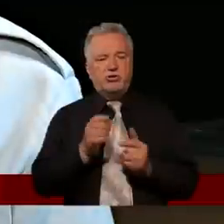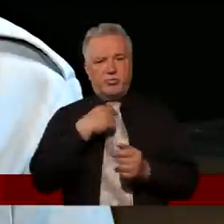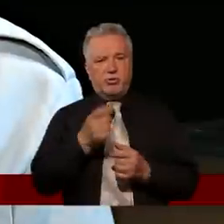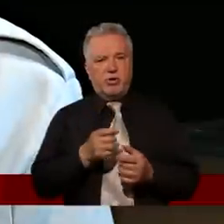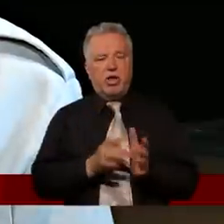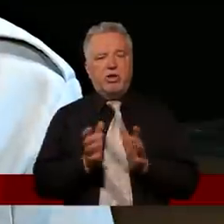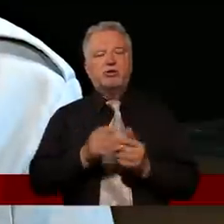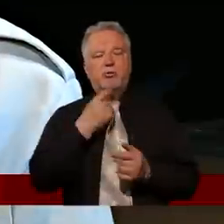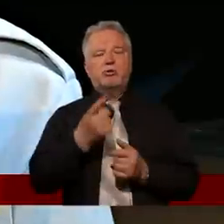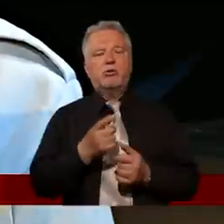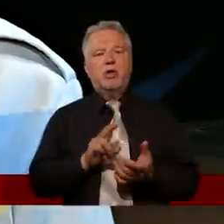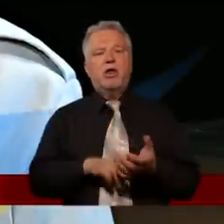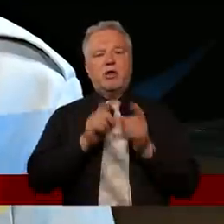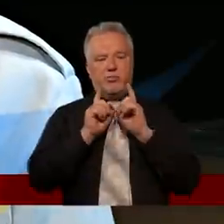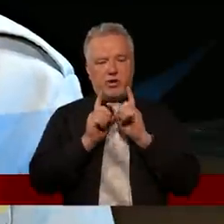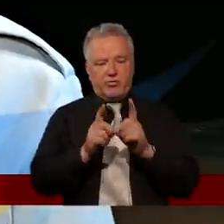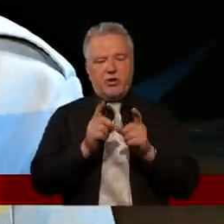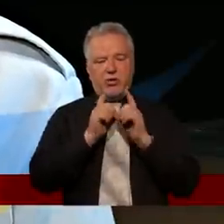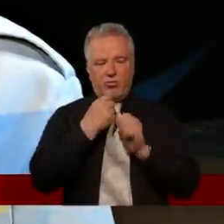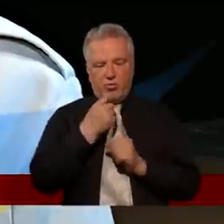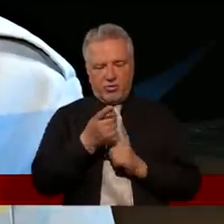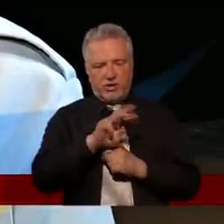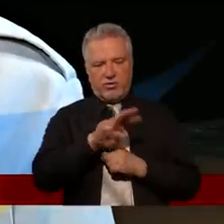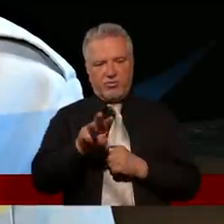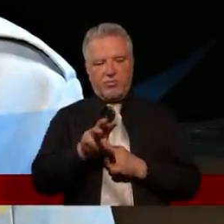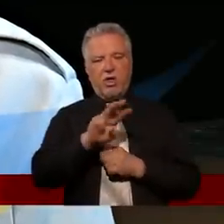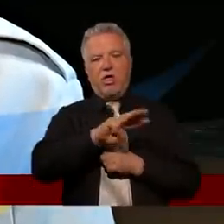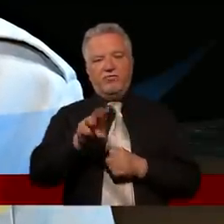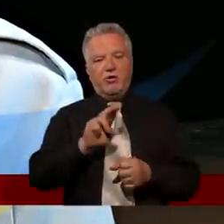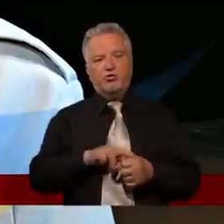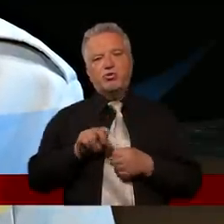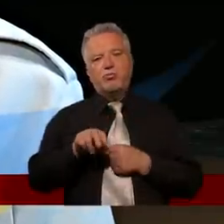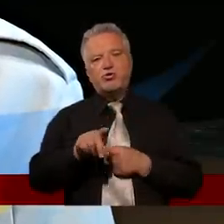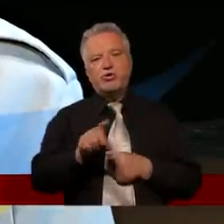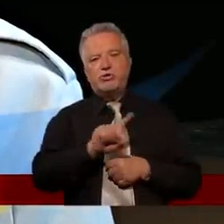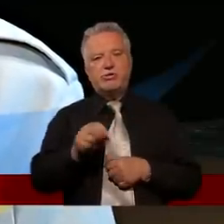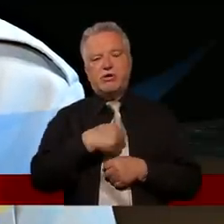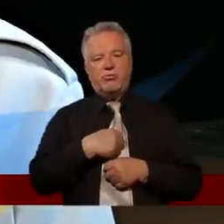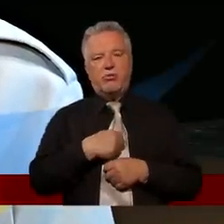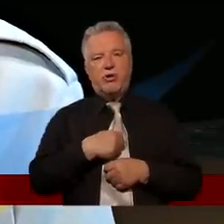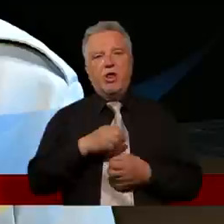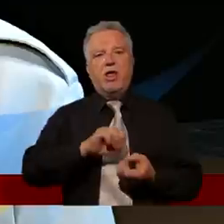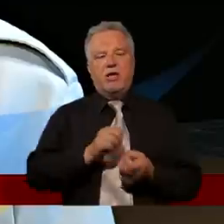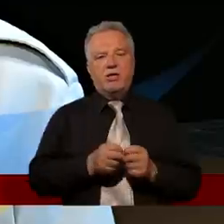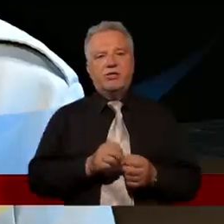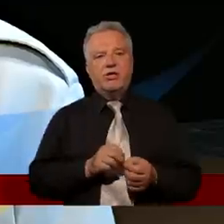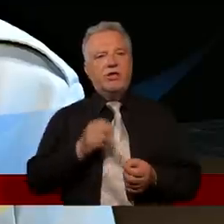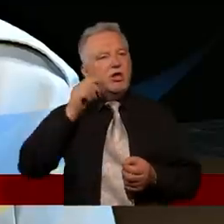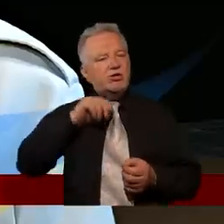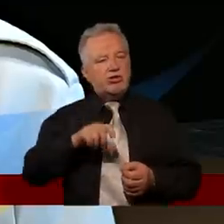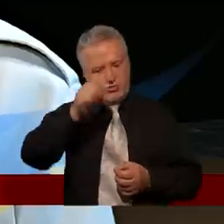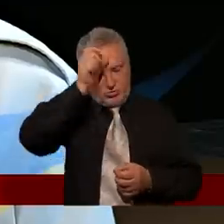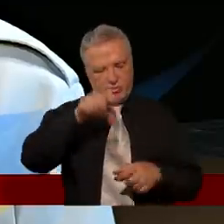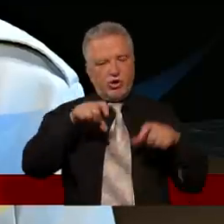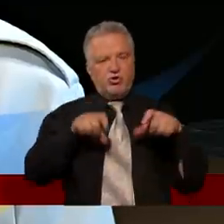A Jezus rzekł im, zaprawdę powiadam wam, że wy, którzyście poszli za mną przy odrodzeniu, gdy Syn Człowieczy zasiądzie